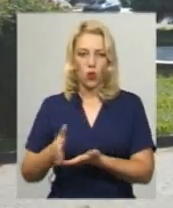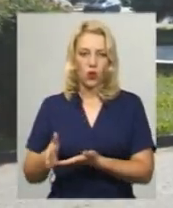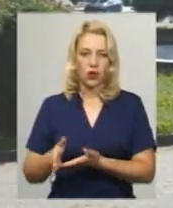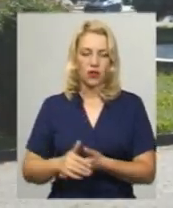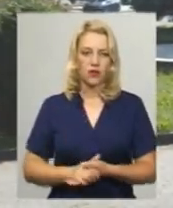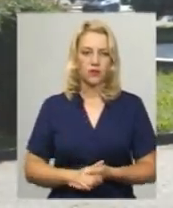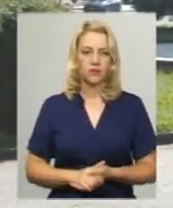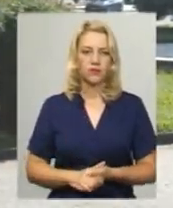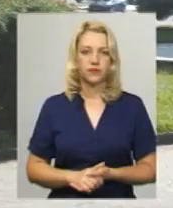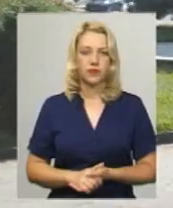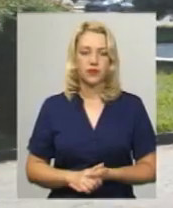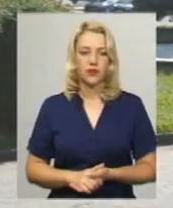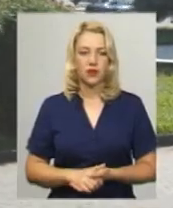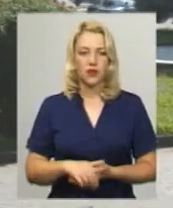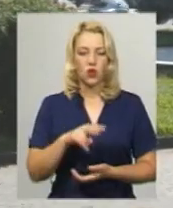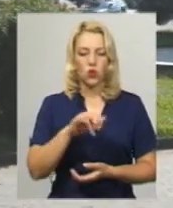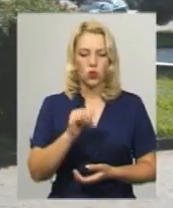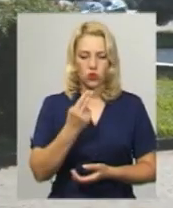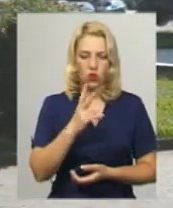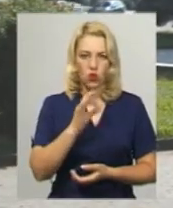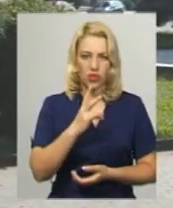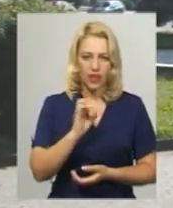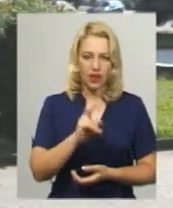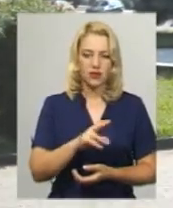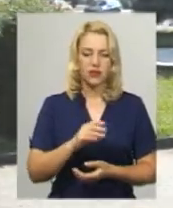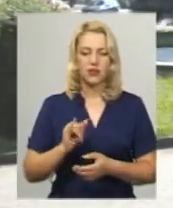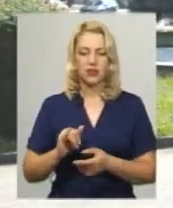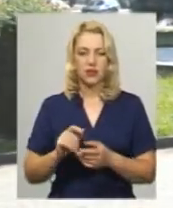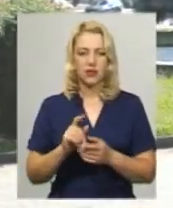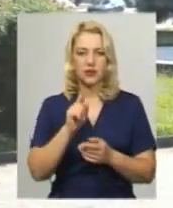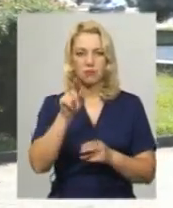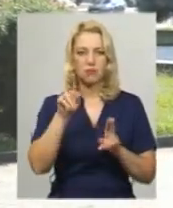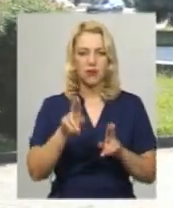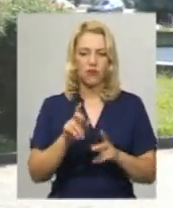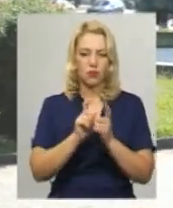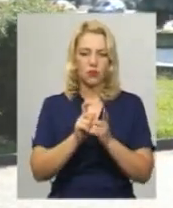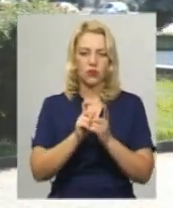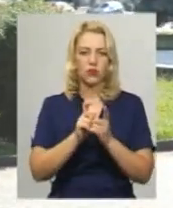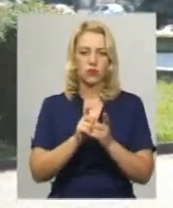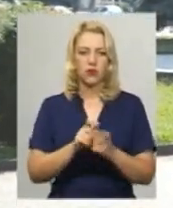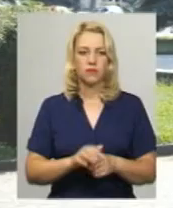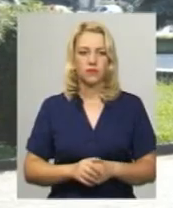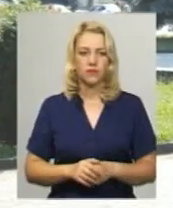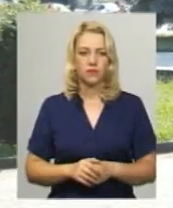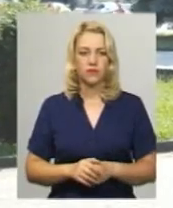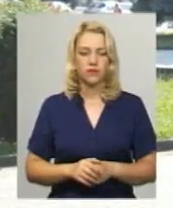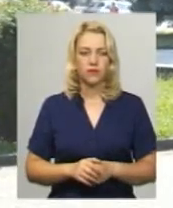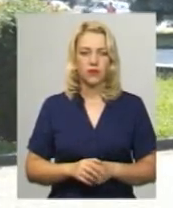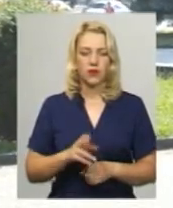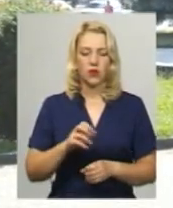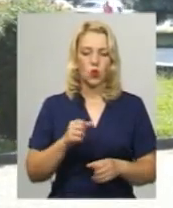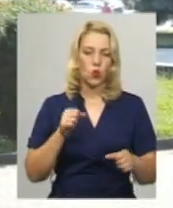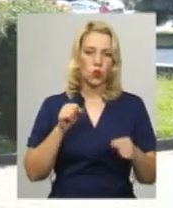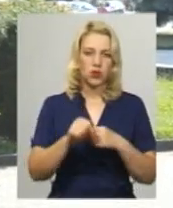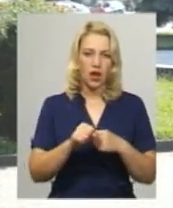верніше, розділах – лоус-контакт, такі правила боротьби з ударами коліна по корпусу,